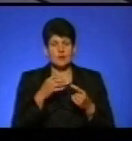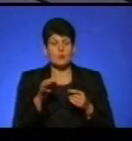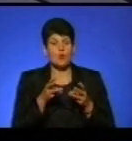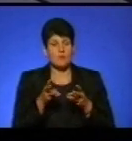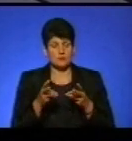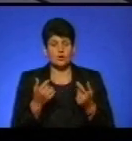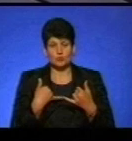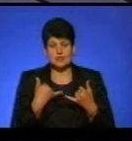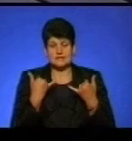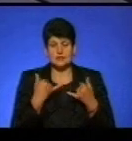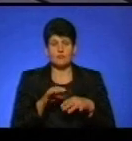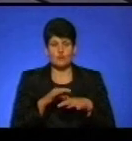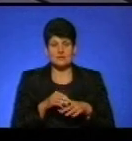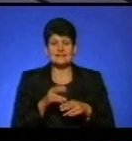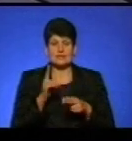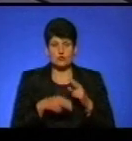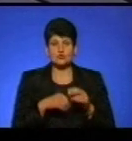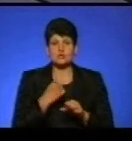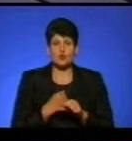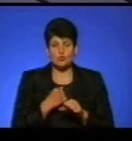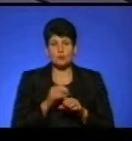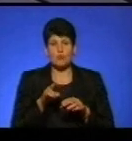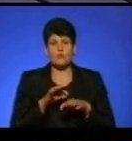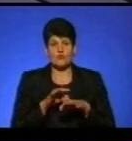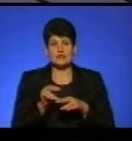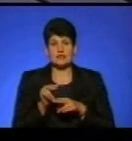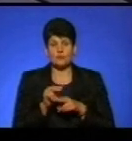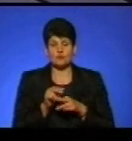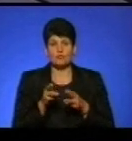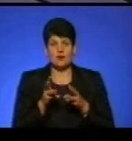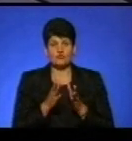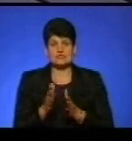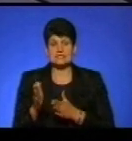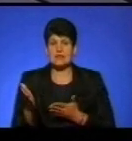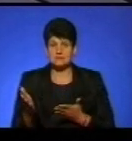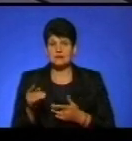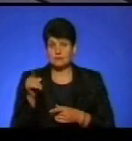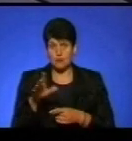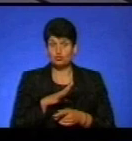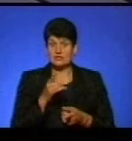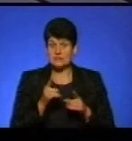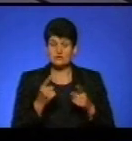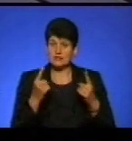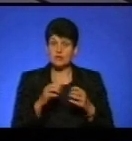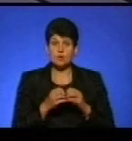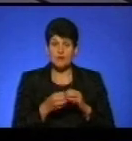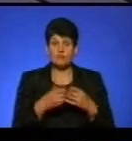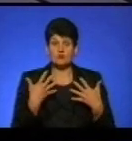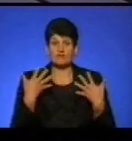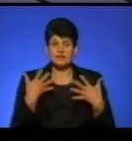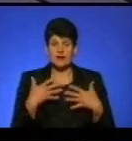В нас зараз проводять і вже закінчуються роботи по проведенню ремонту опалювальної системи. Тобто там були дійсно великі проблеми, були втрати,